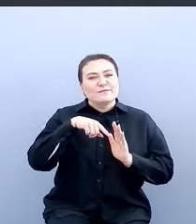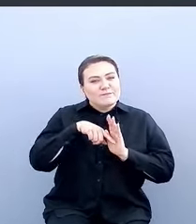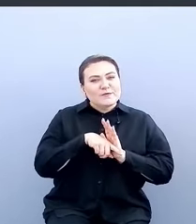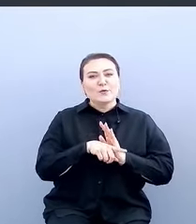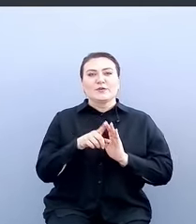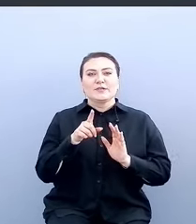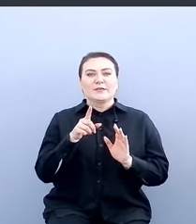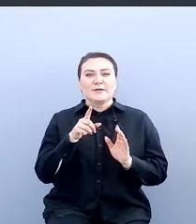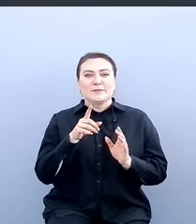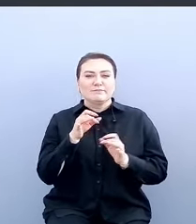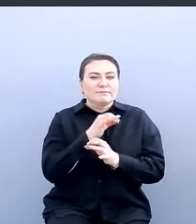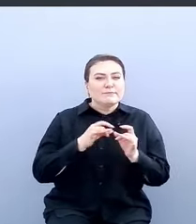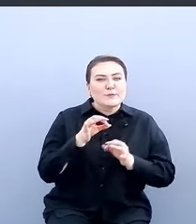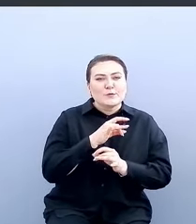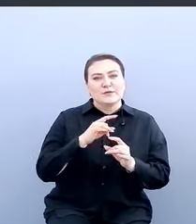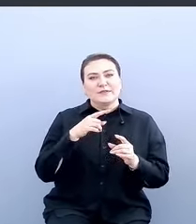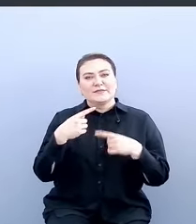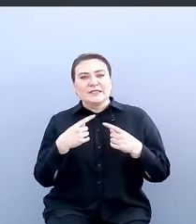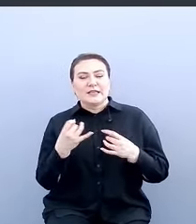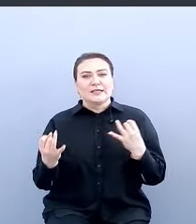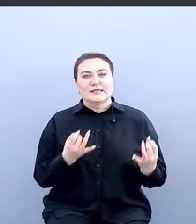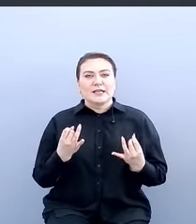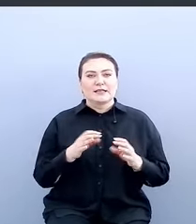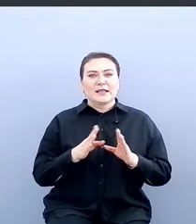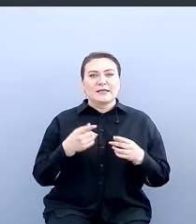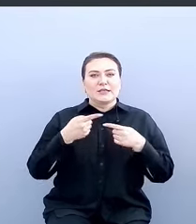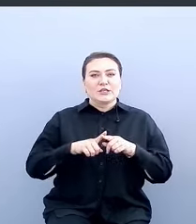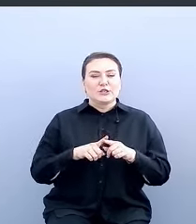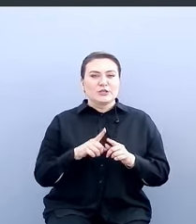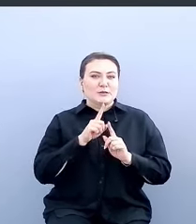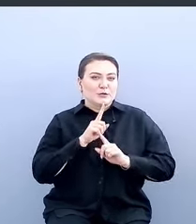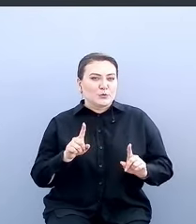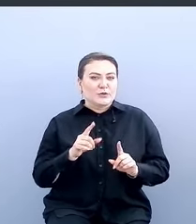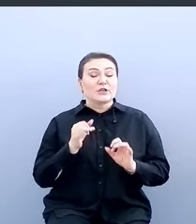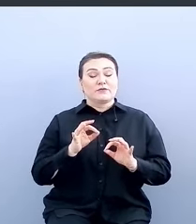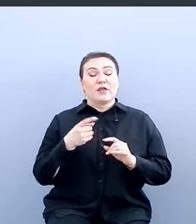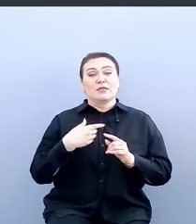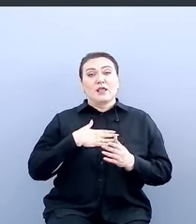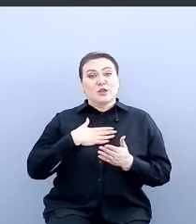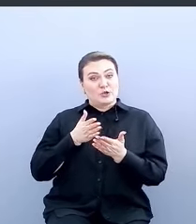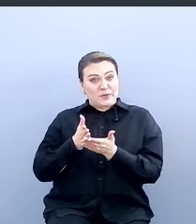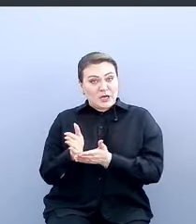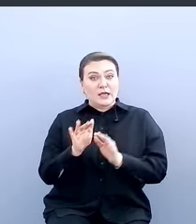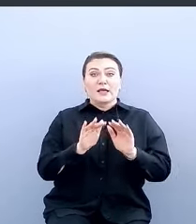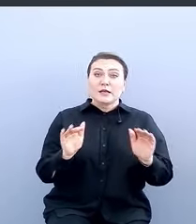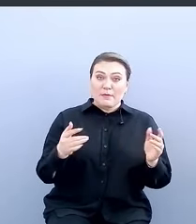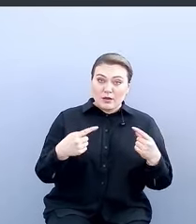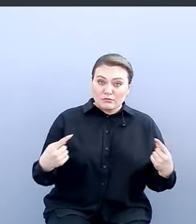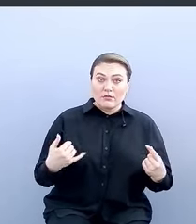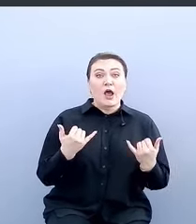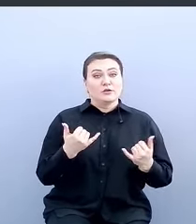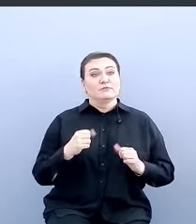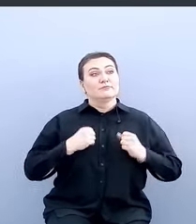внутренние кухни, такие всегда вот интересные технические штуки, расскажут сегодня на нашем треке, безусловно, ребята. А я